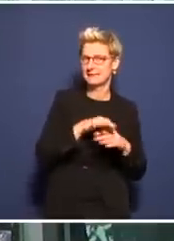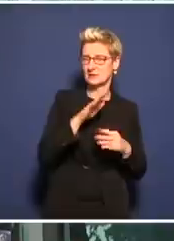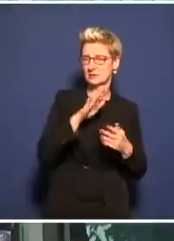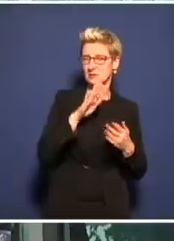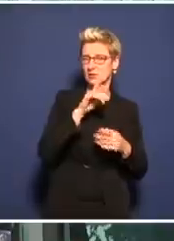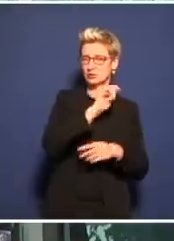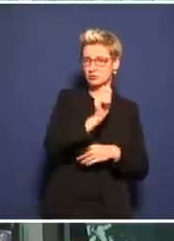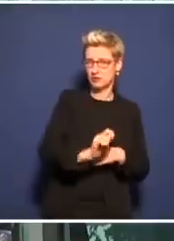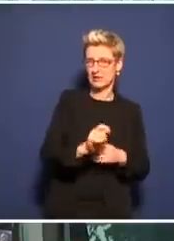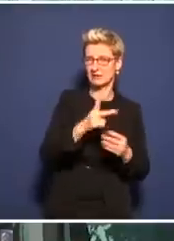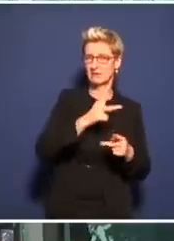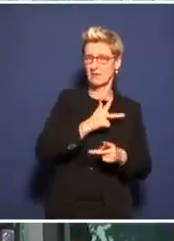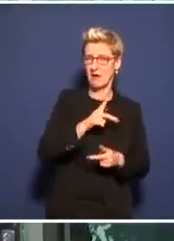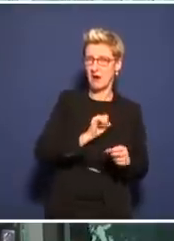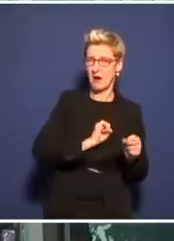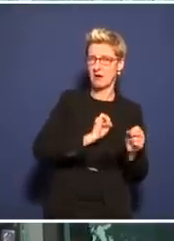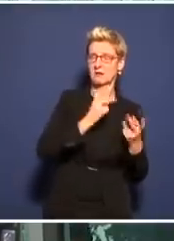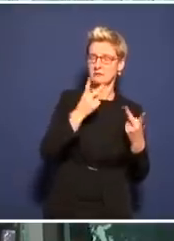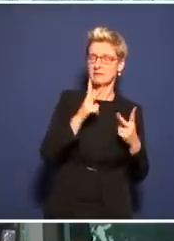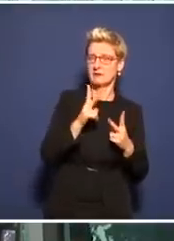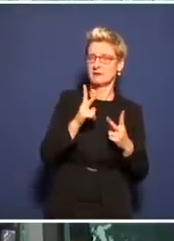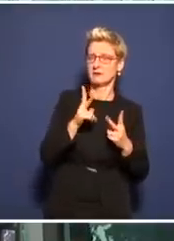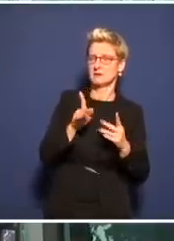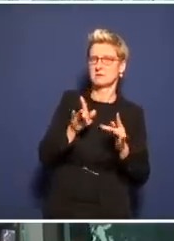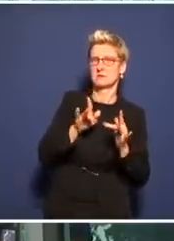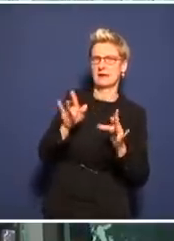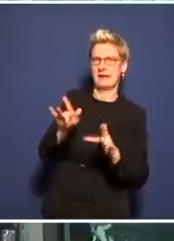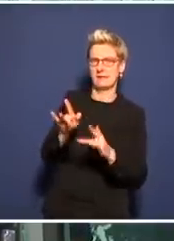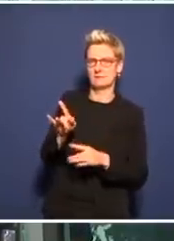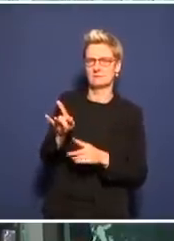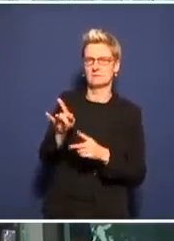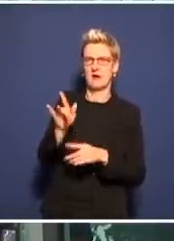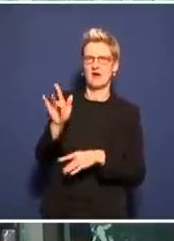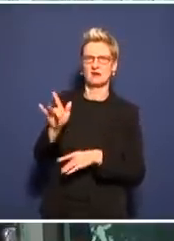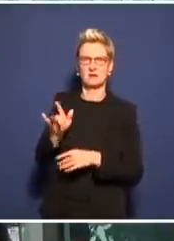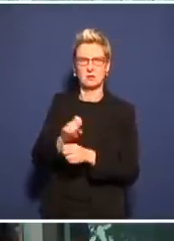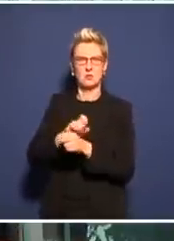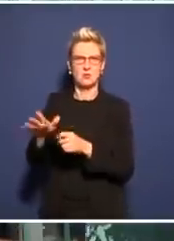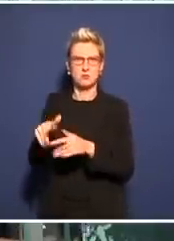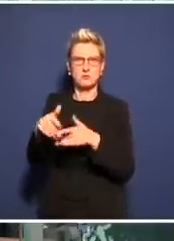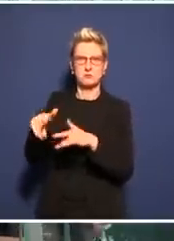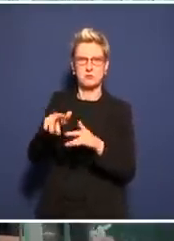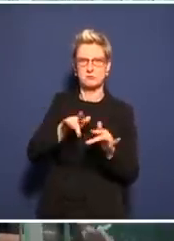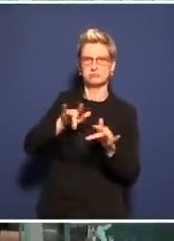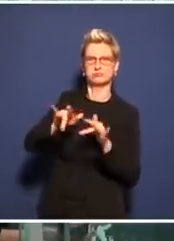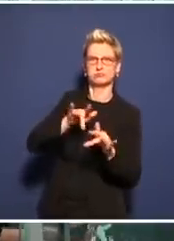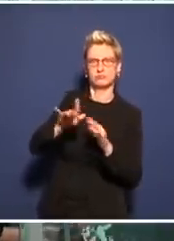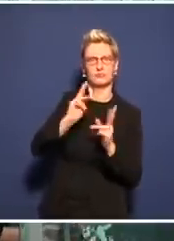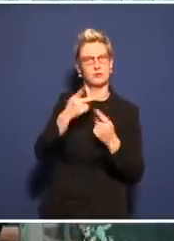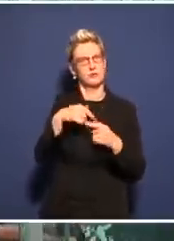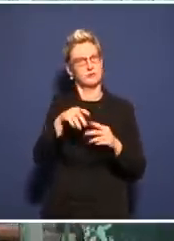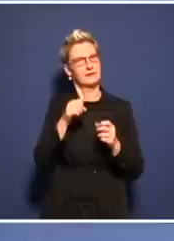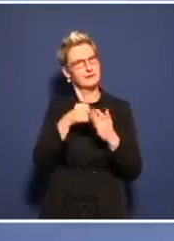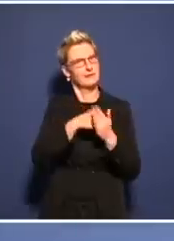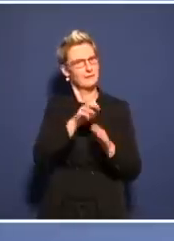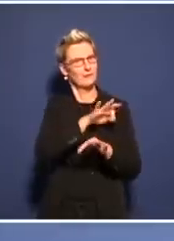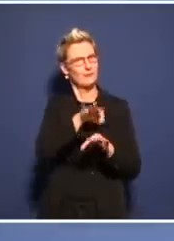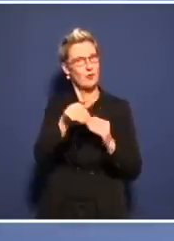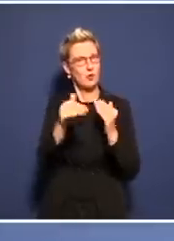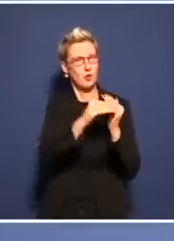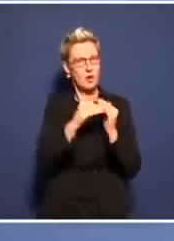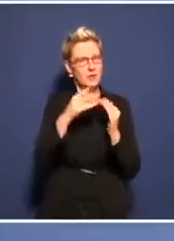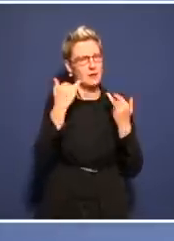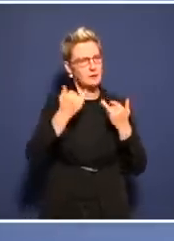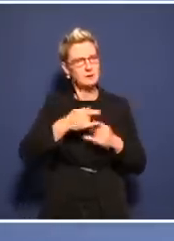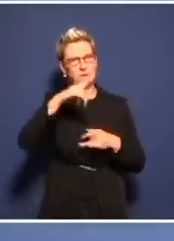Polizei so behandelt werden? Und haben Sie schon mit der sächsischen Staatsregierung über diesen Fall gesprochen? Phänomenal, weil es eigentlich eine Frage